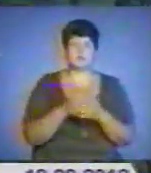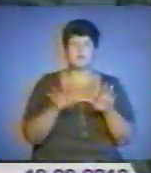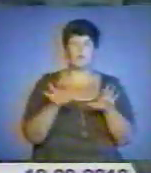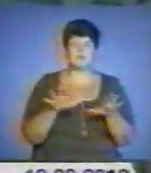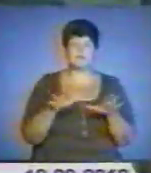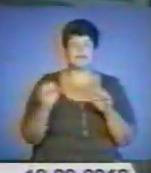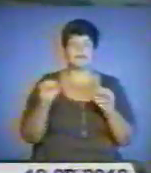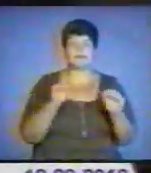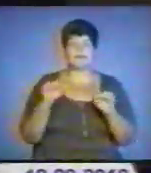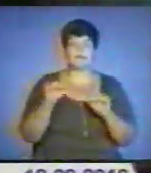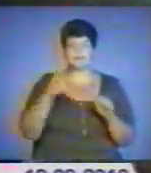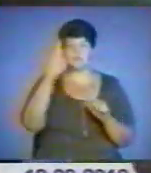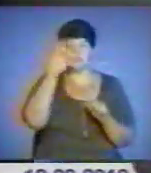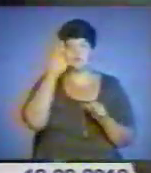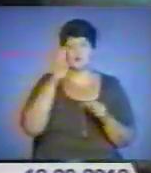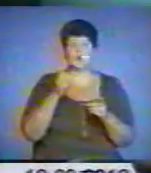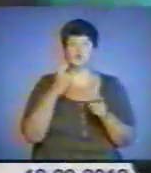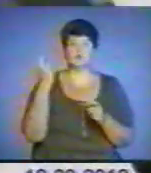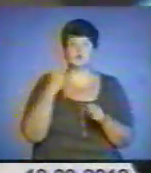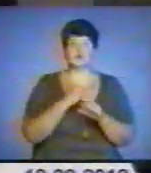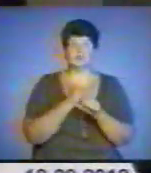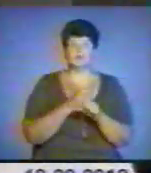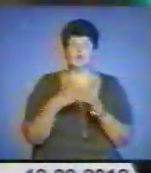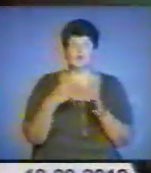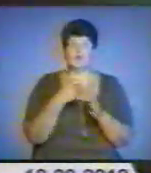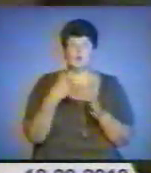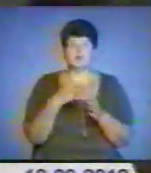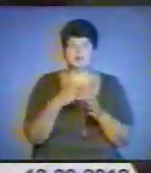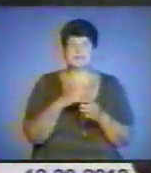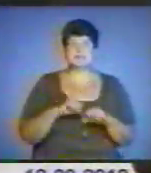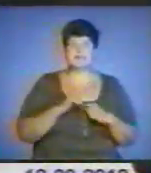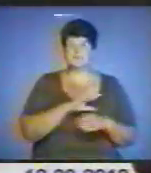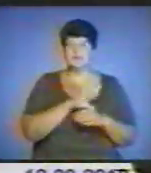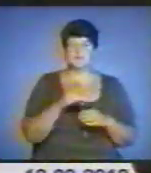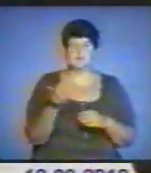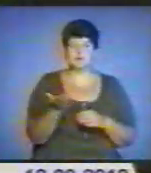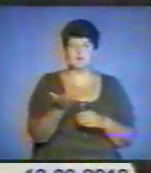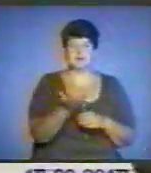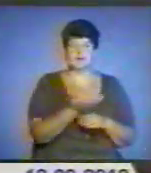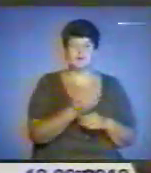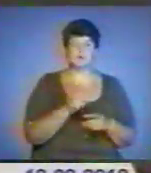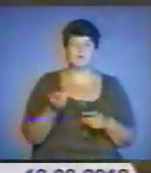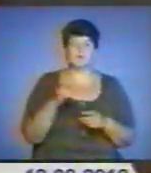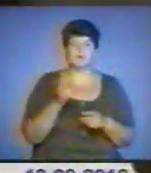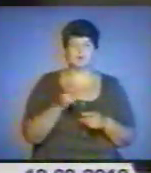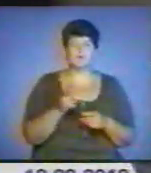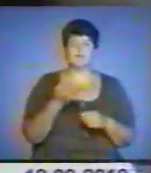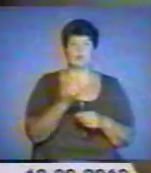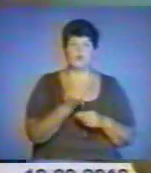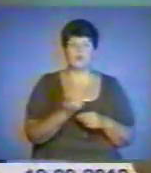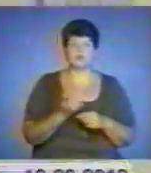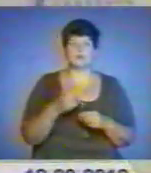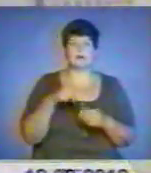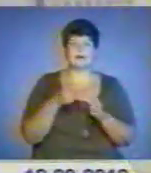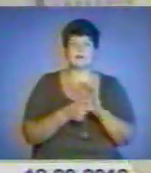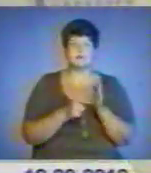керівник державного господарства успішно зробив годівницю. Та старався не для всіх прохачів, що оббивали пороги його робочого кабінету, а для себе.